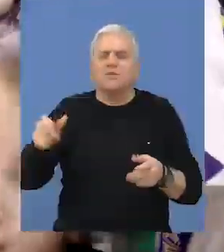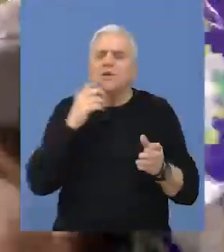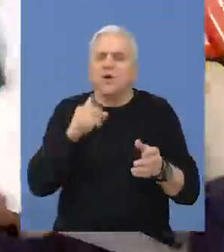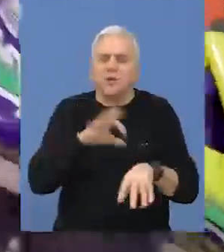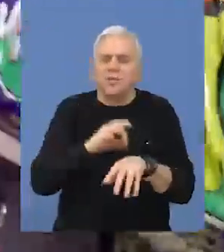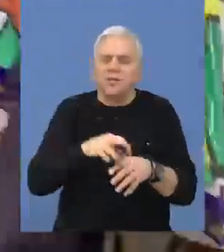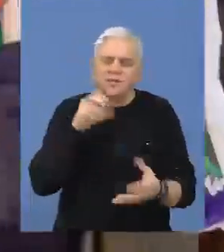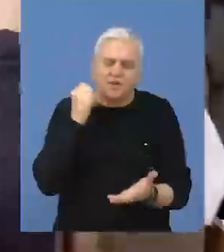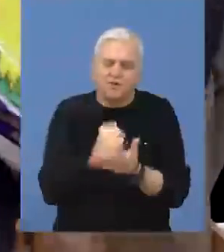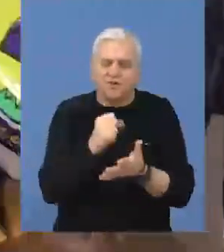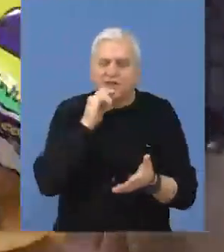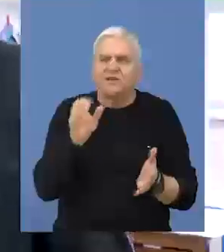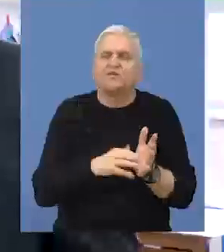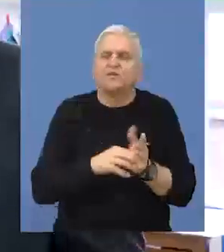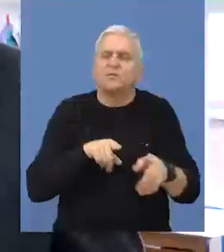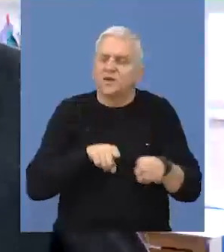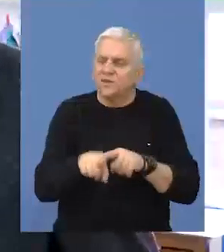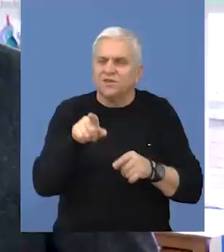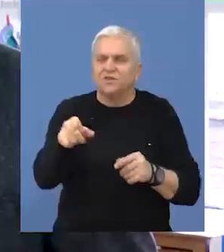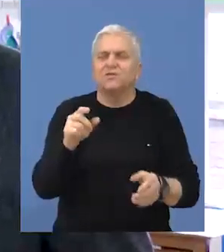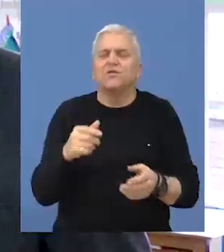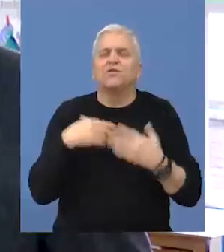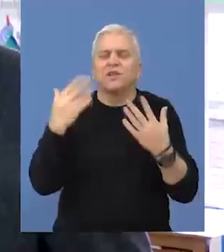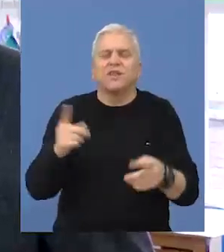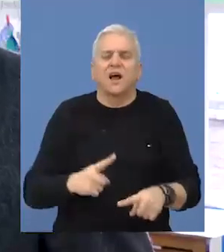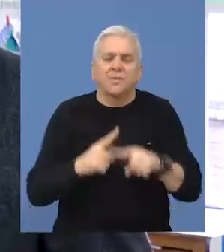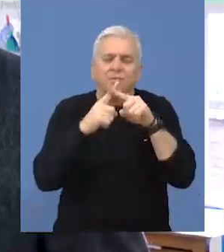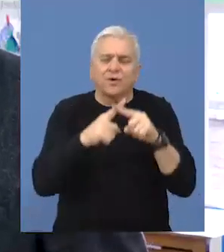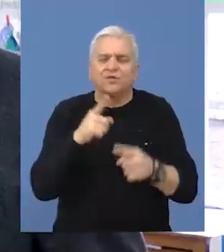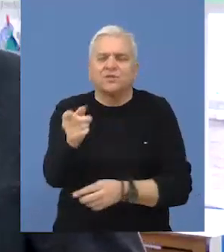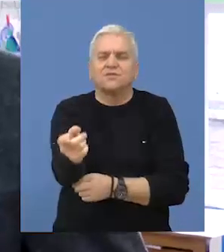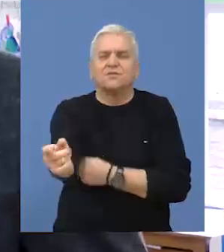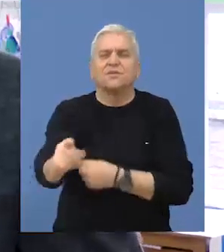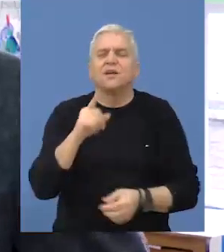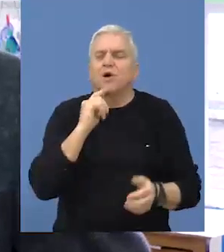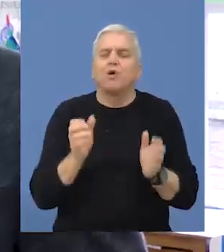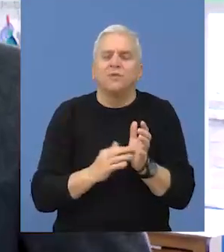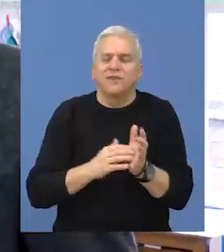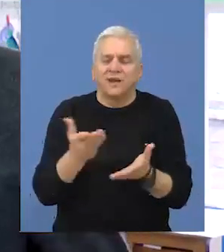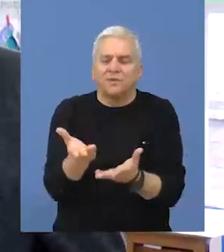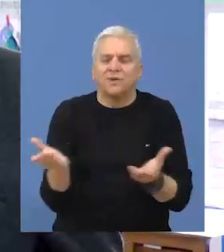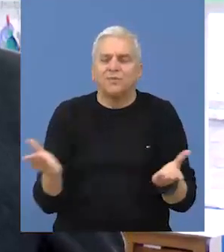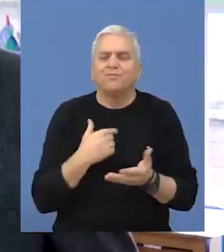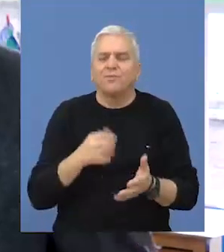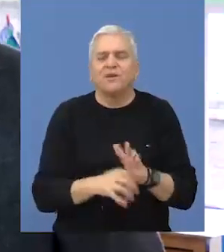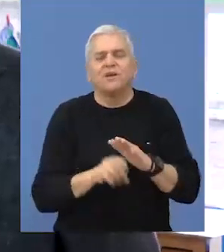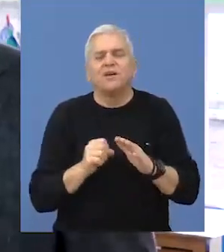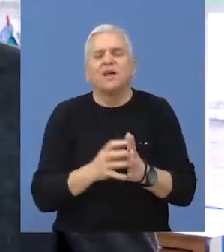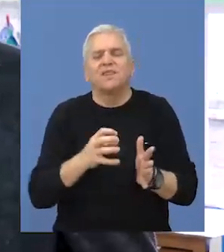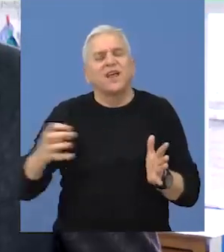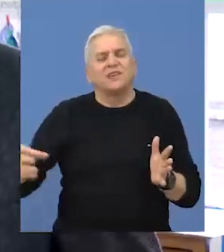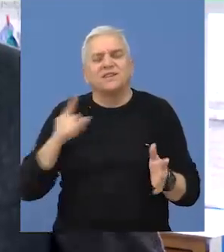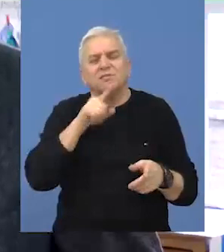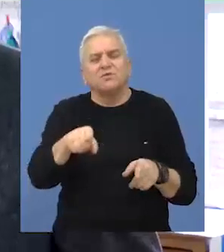je to medicinski indikovano i verujem da će to također dati svoj doprinos onima kojima je to potrebno.